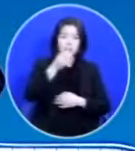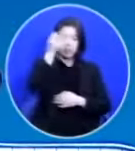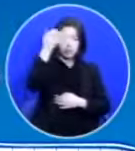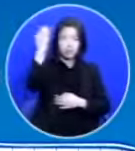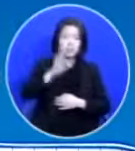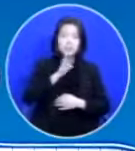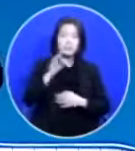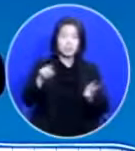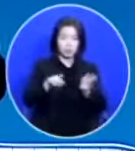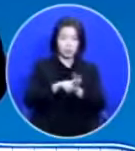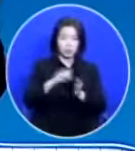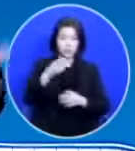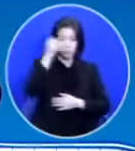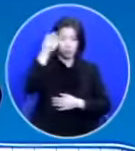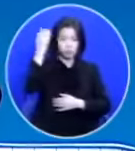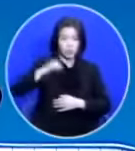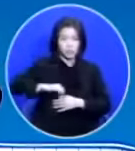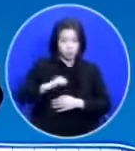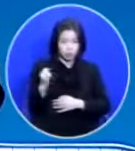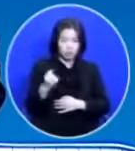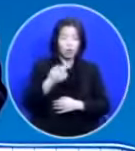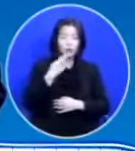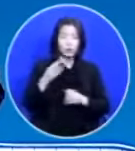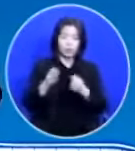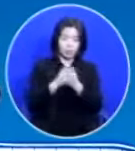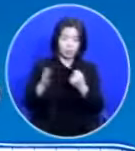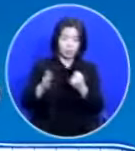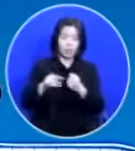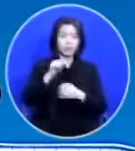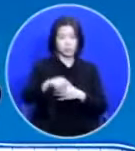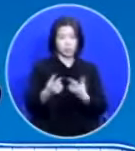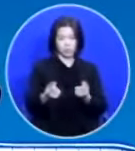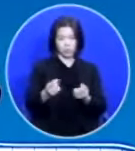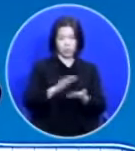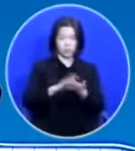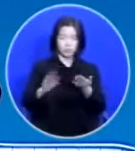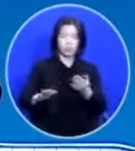성령님에게 순종을 또 안 해보니까 그런 겁니다